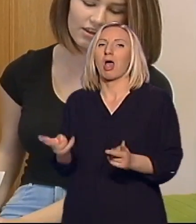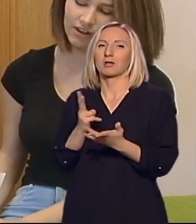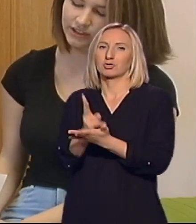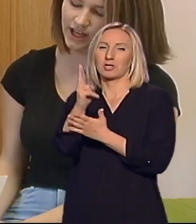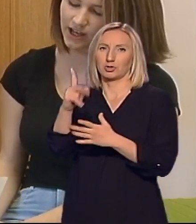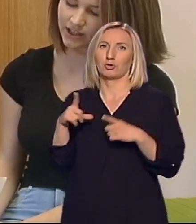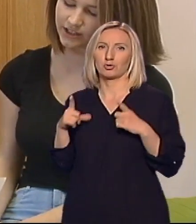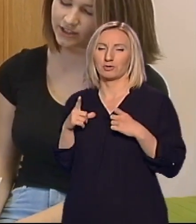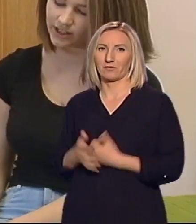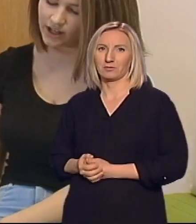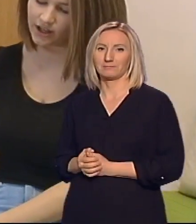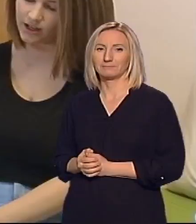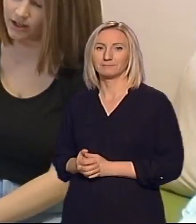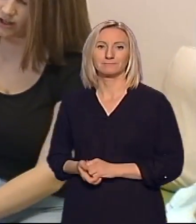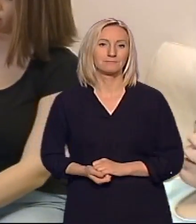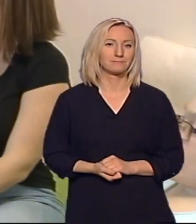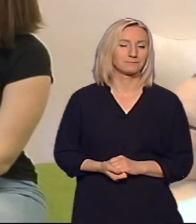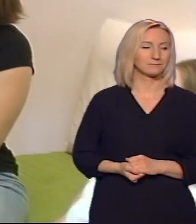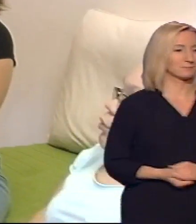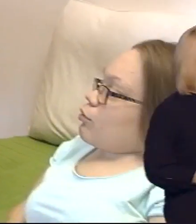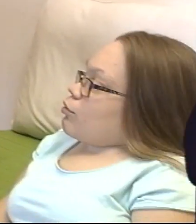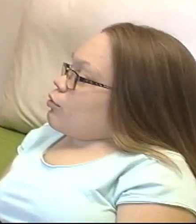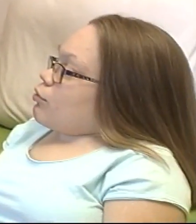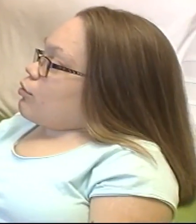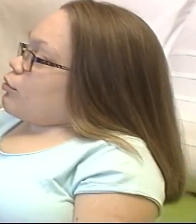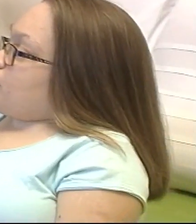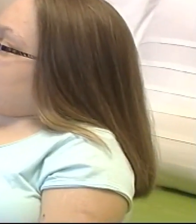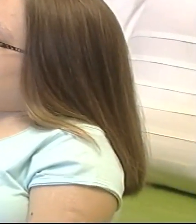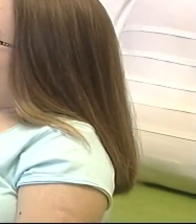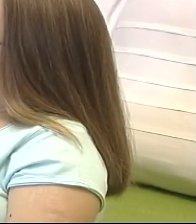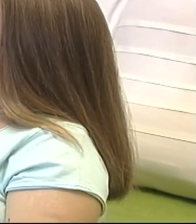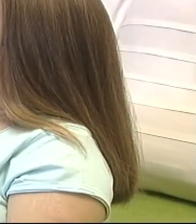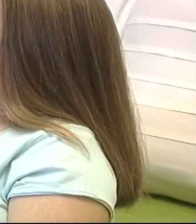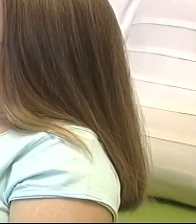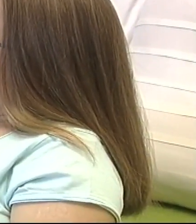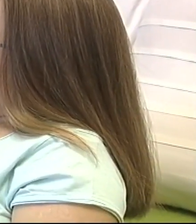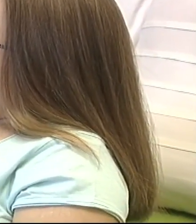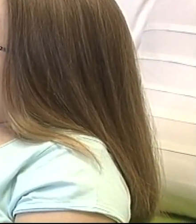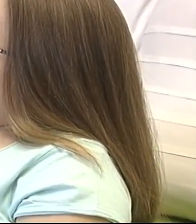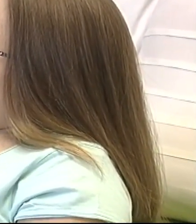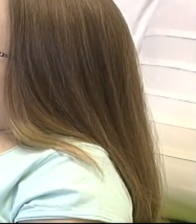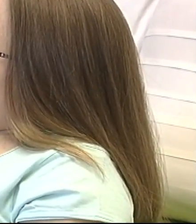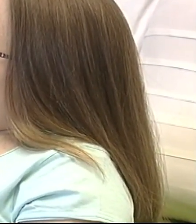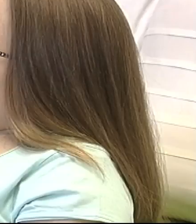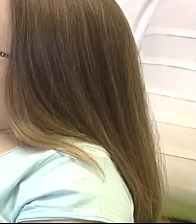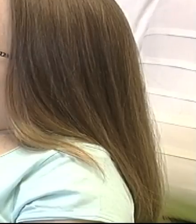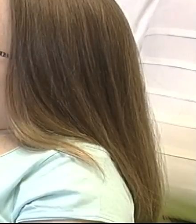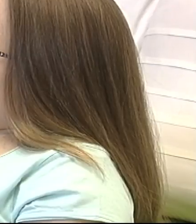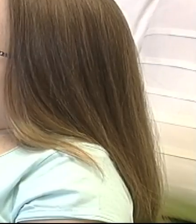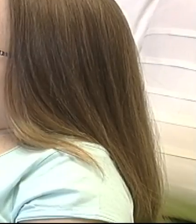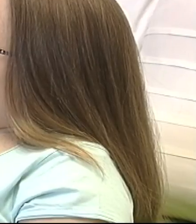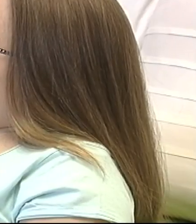kovo da igramo hajde jano